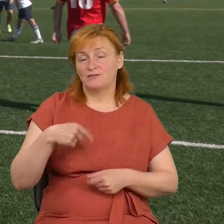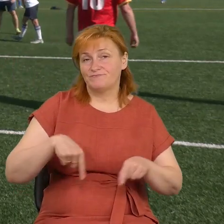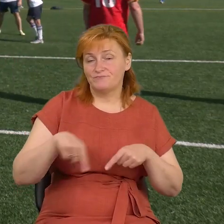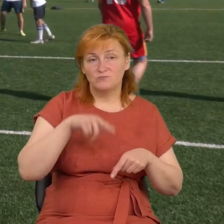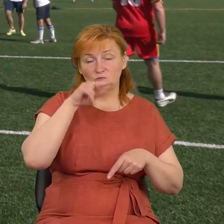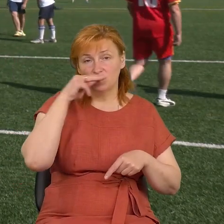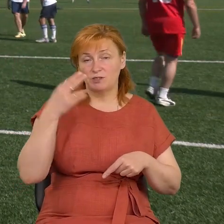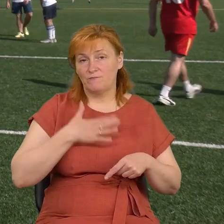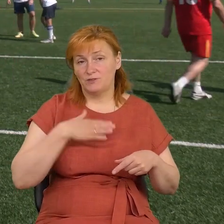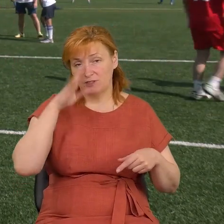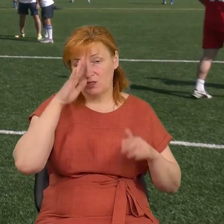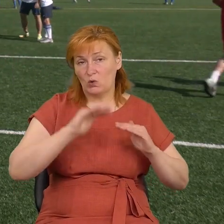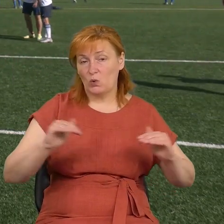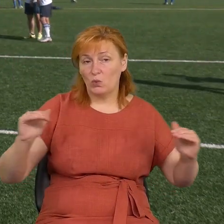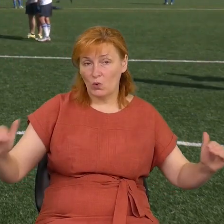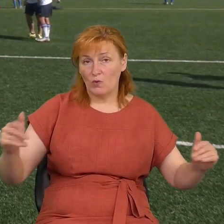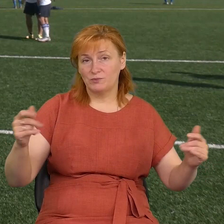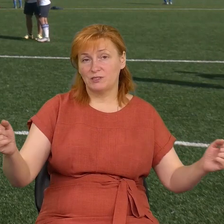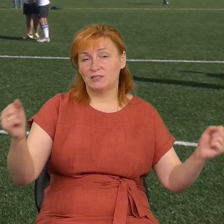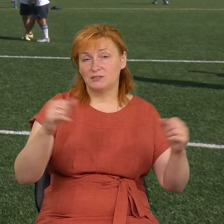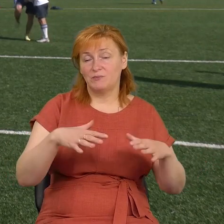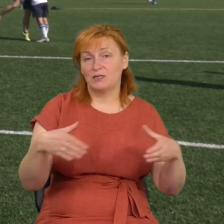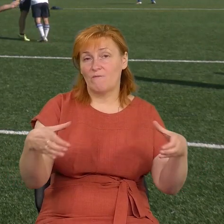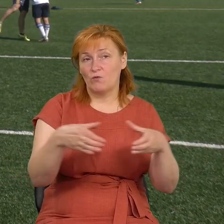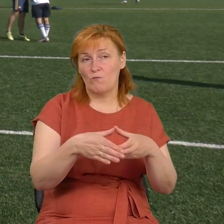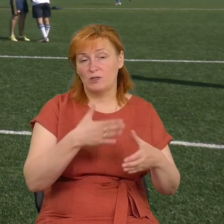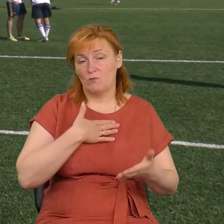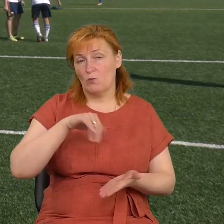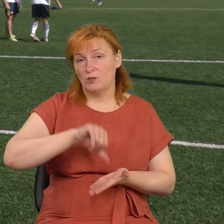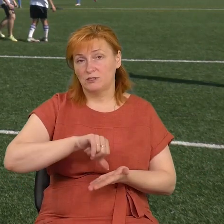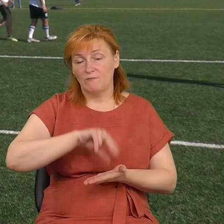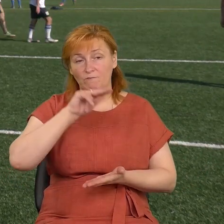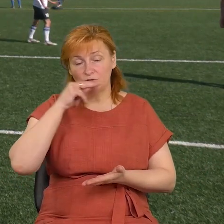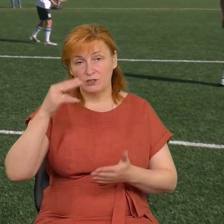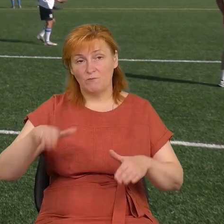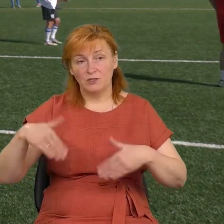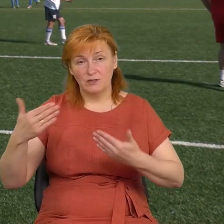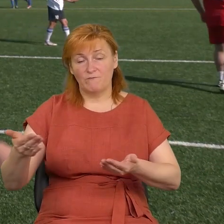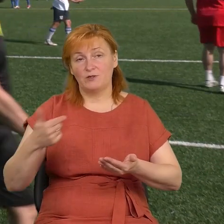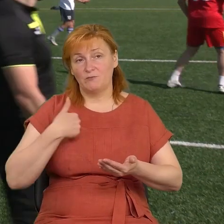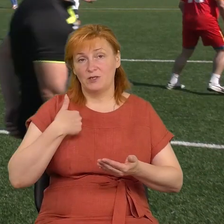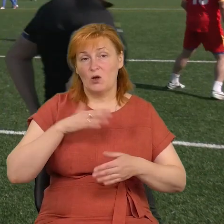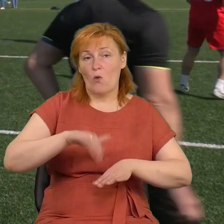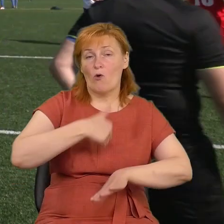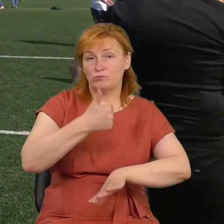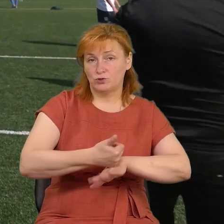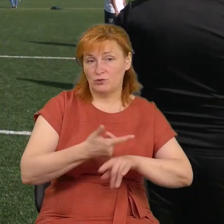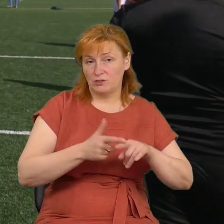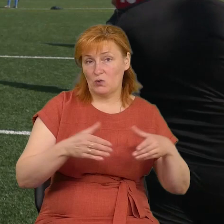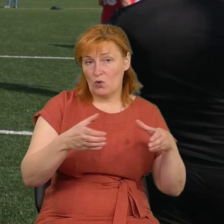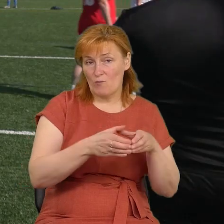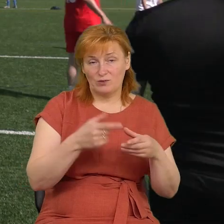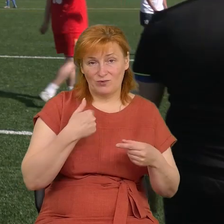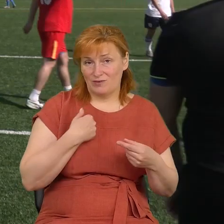В принципі, команду збирав мій представник в Чернігові. Він запропонав мені в цілому очолити команду, проте, на жаль, я не